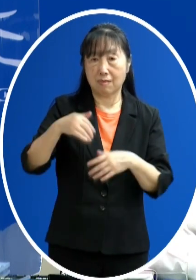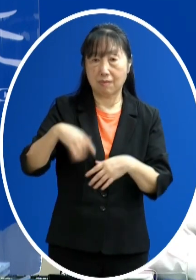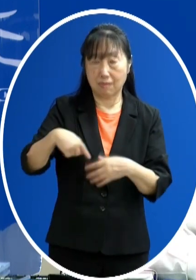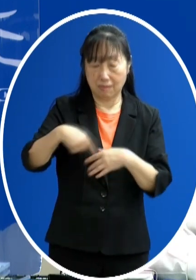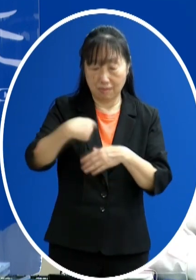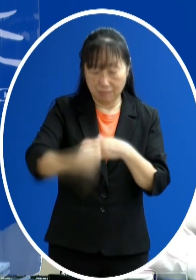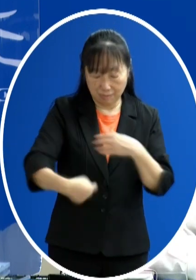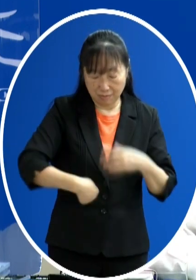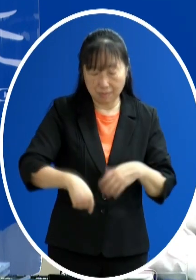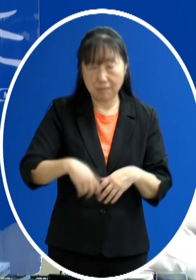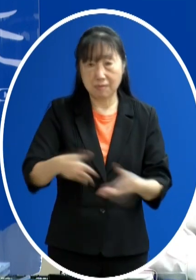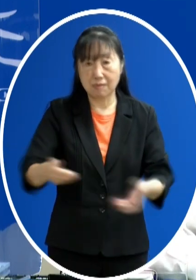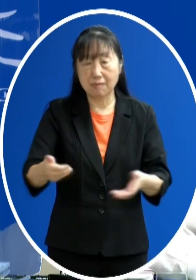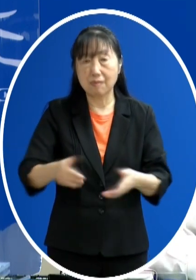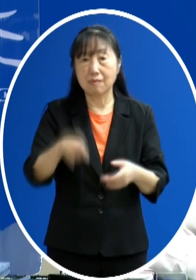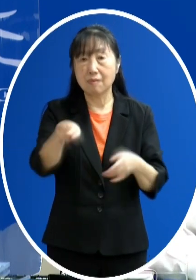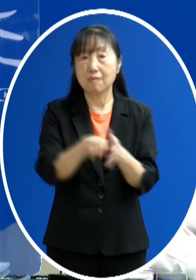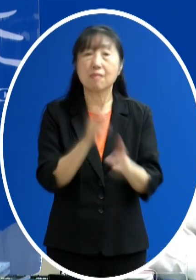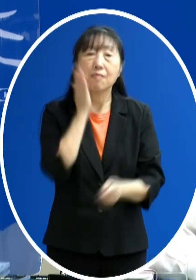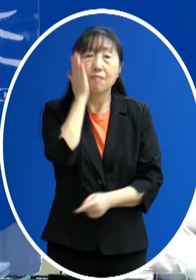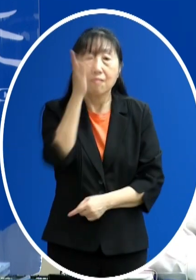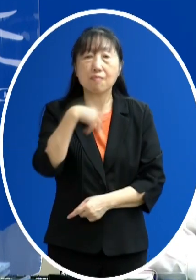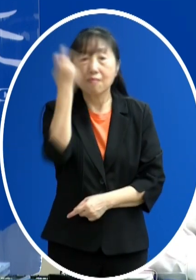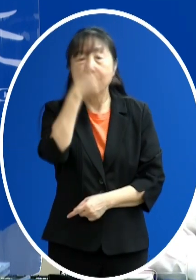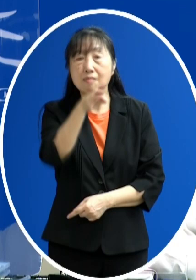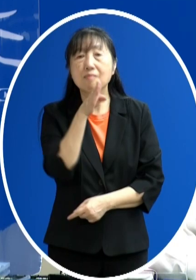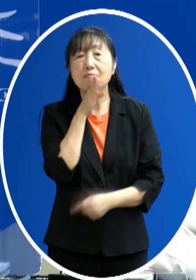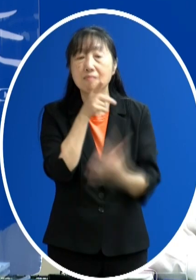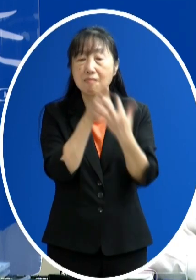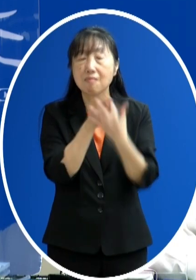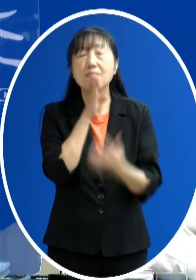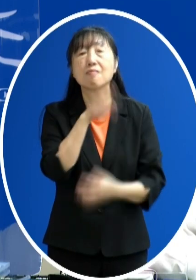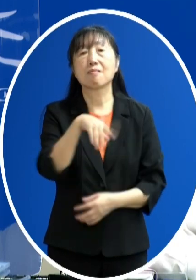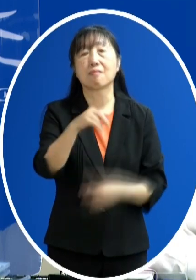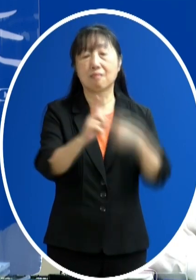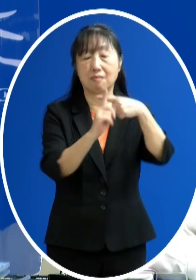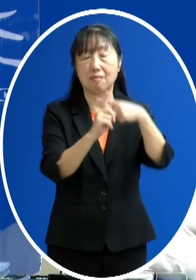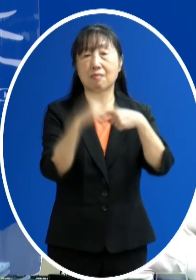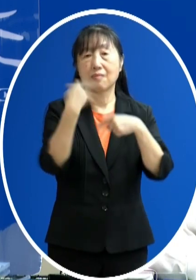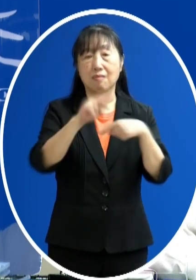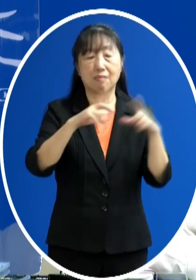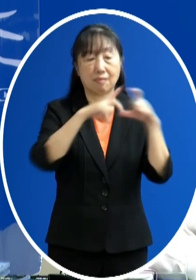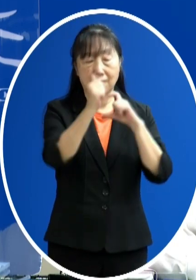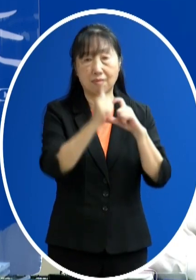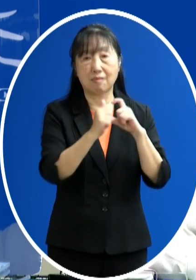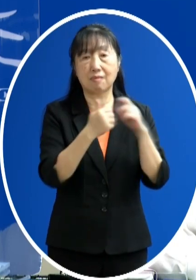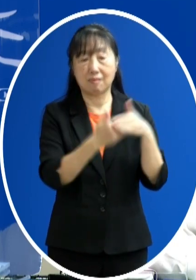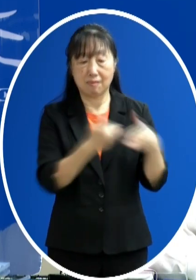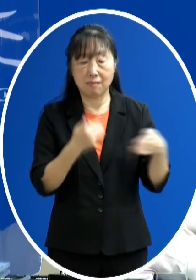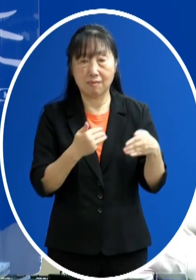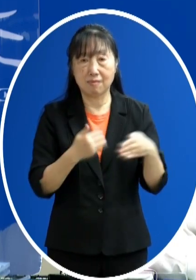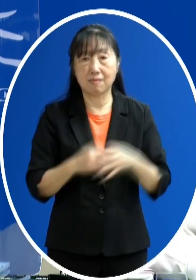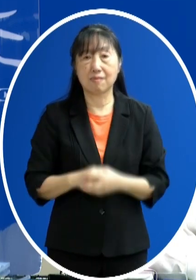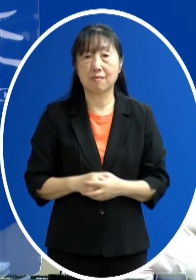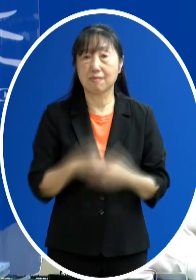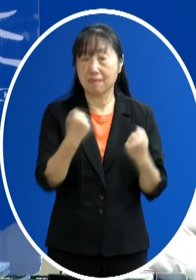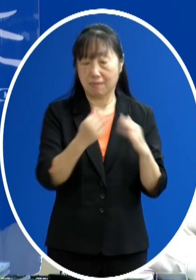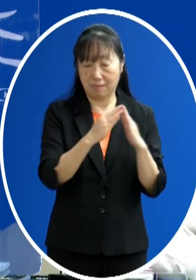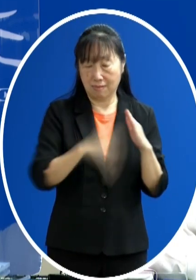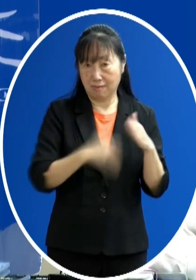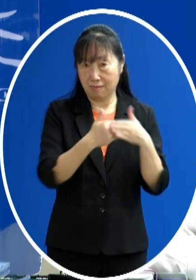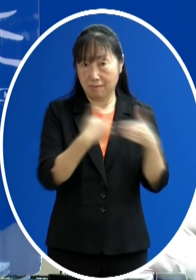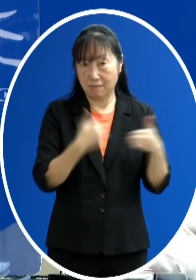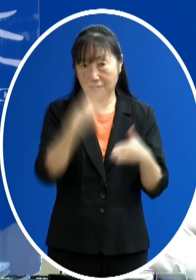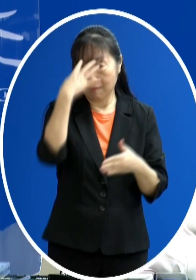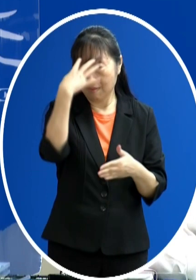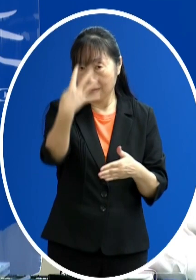那邊也順便有做採檢 採檢出來結果是陽性之後返回家裡面去進行隔離那在家裡隔離